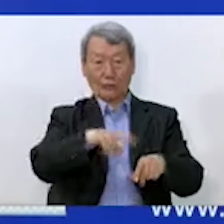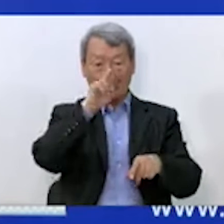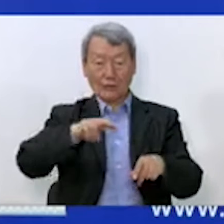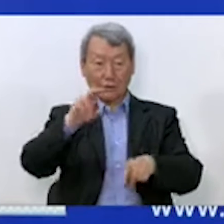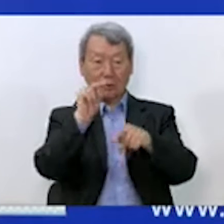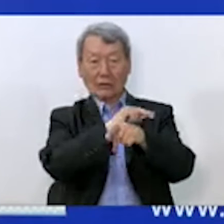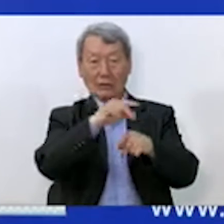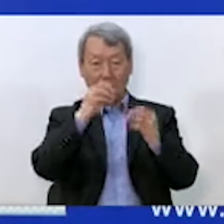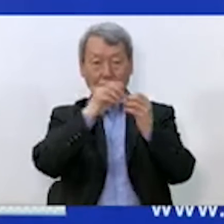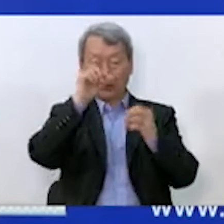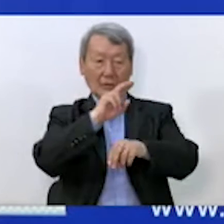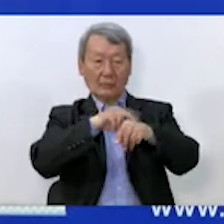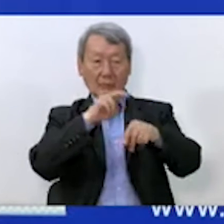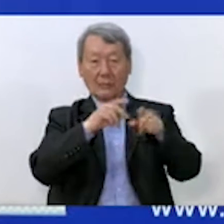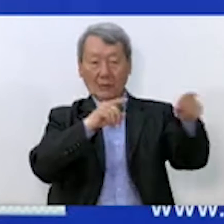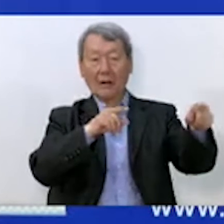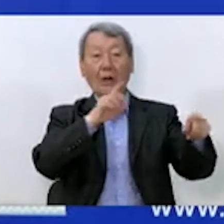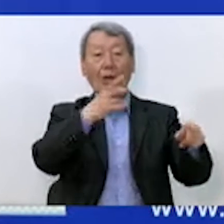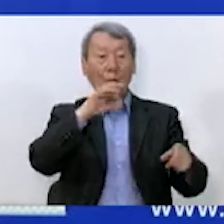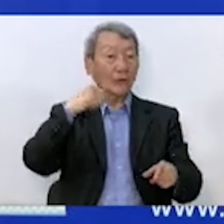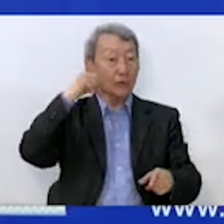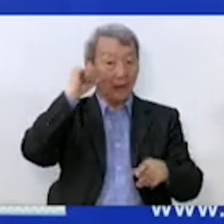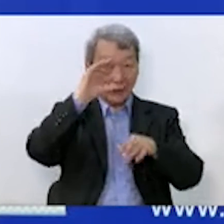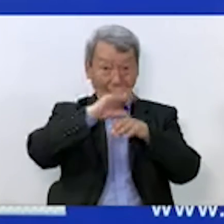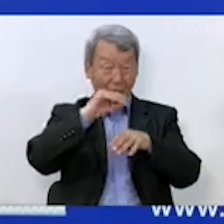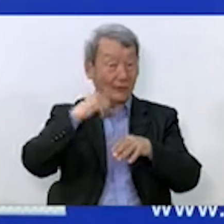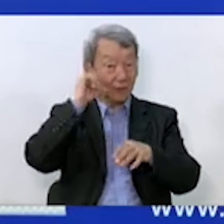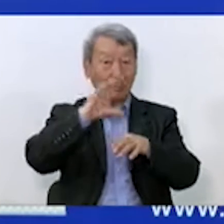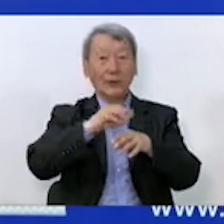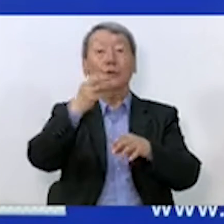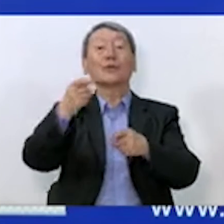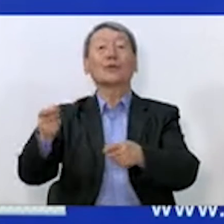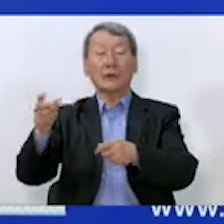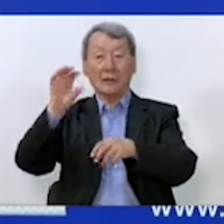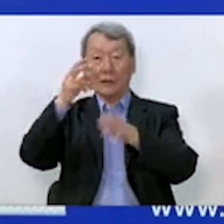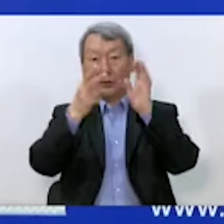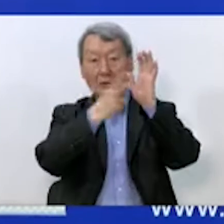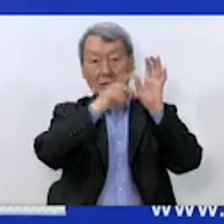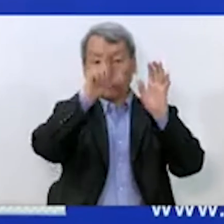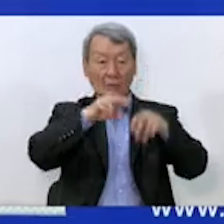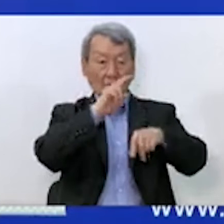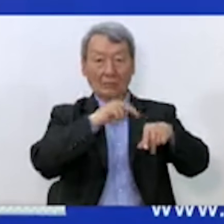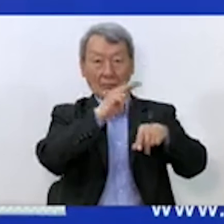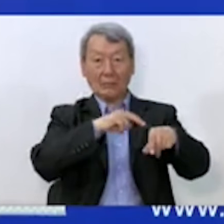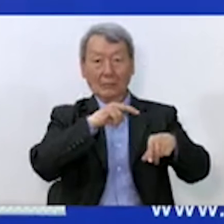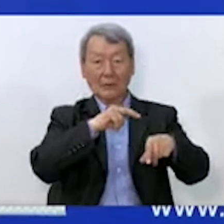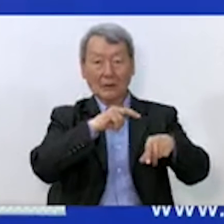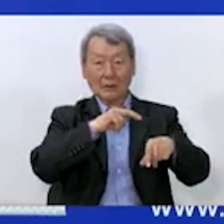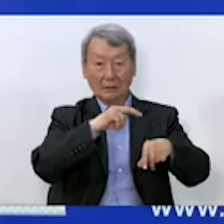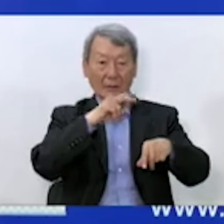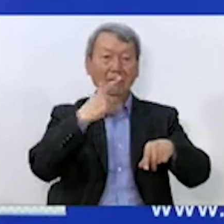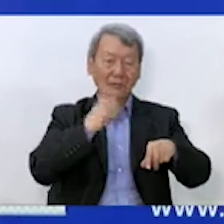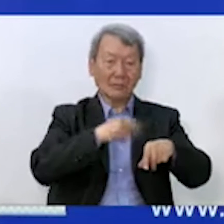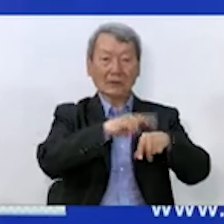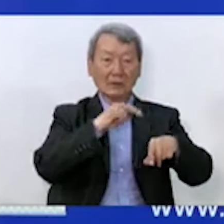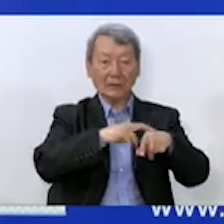клинике конституционной больницы. Но вчера к вечеру поступило еще 7 сотрудников силовых